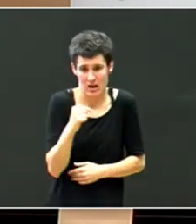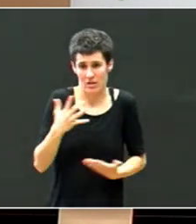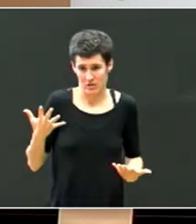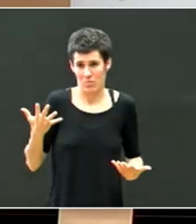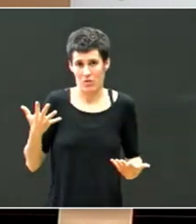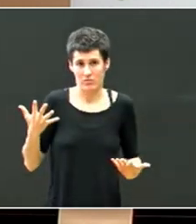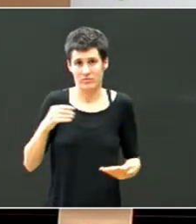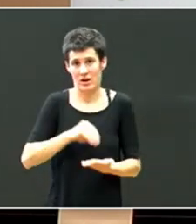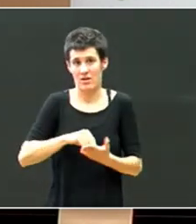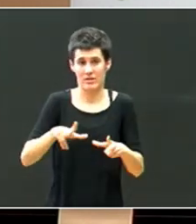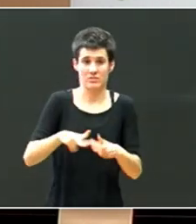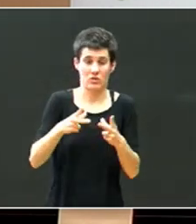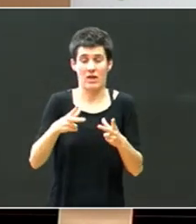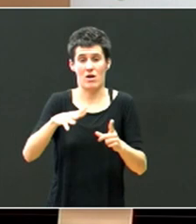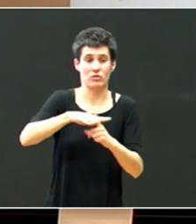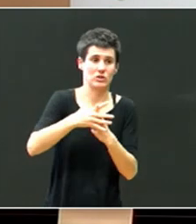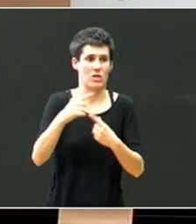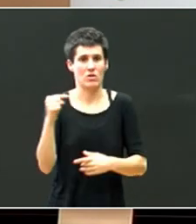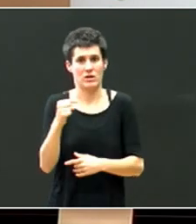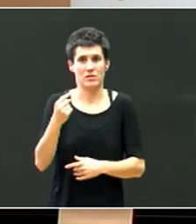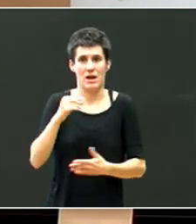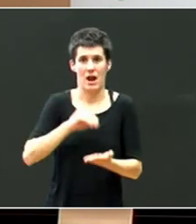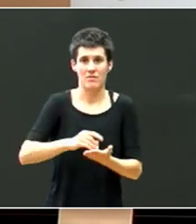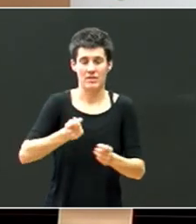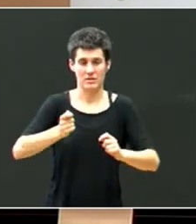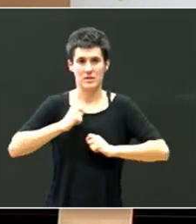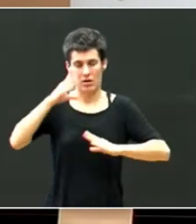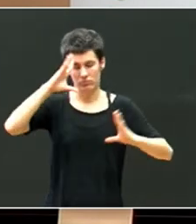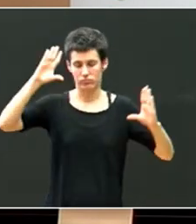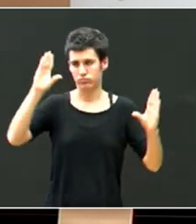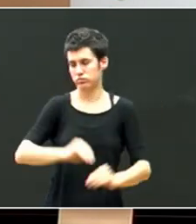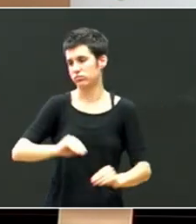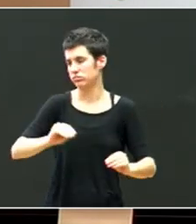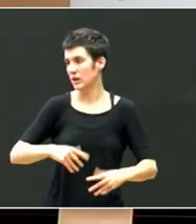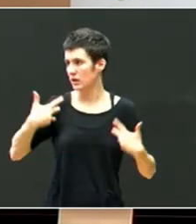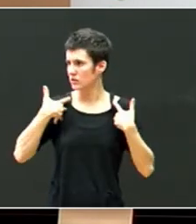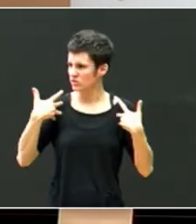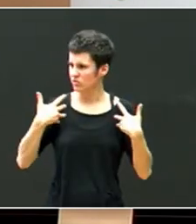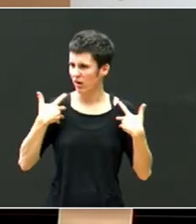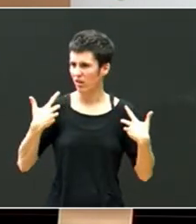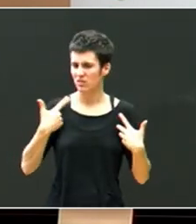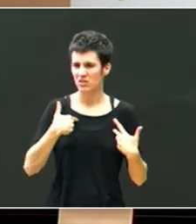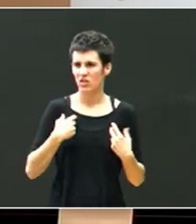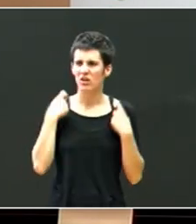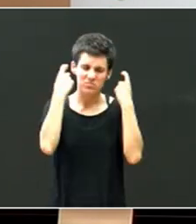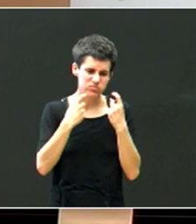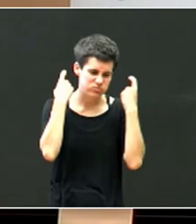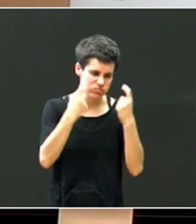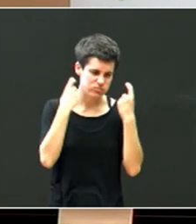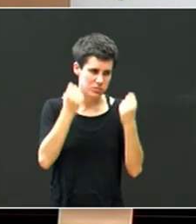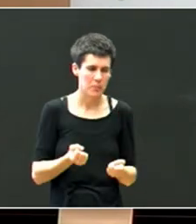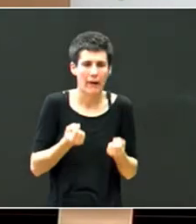tremendista baten aurrian, babatzutan geube blokeatu egiten gara, txarto pasatzen dugu, eta zaten dugu asertarako, ingo dutain besta legin,